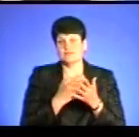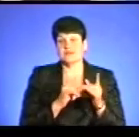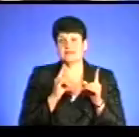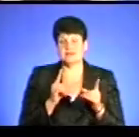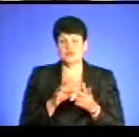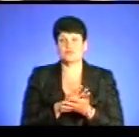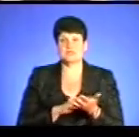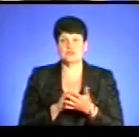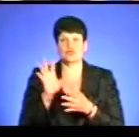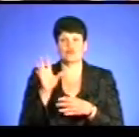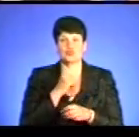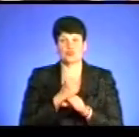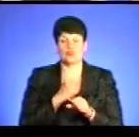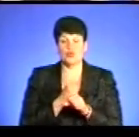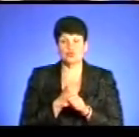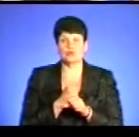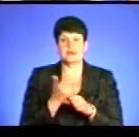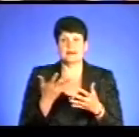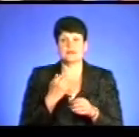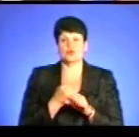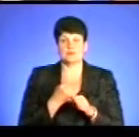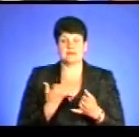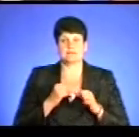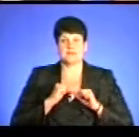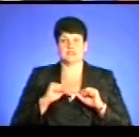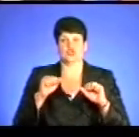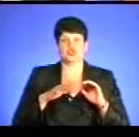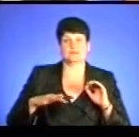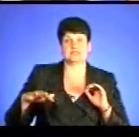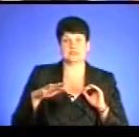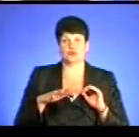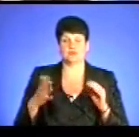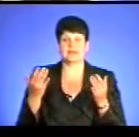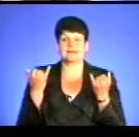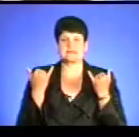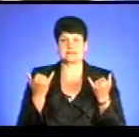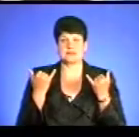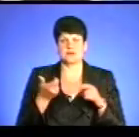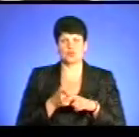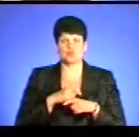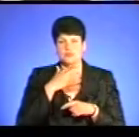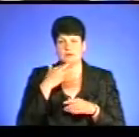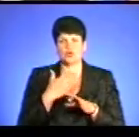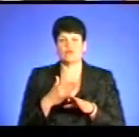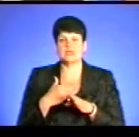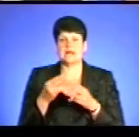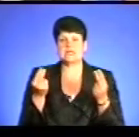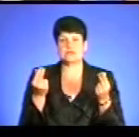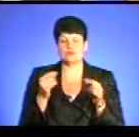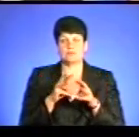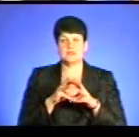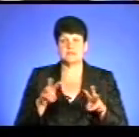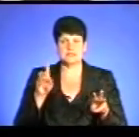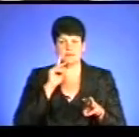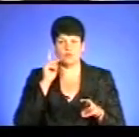знівелювати всю роботу, яка пророблена над патріотичним середовищем, на яке зараз дуже багато виділяється коштів і Міністерстві